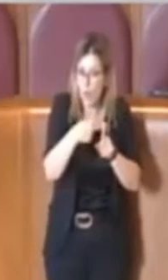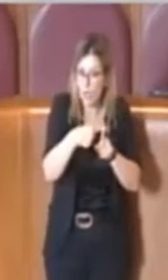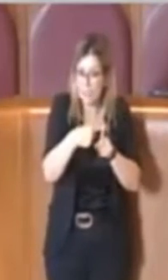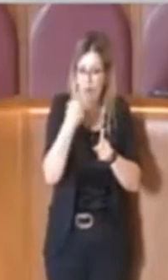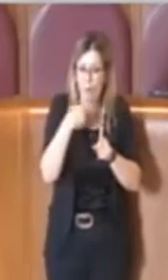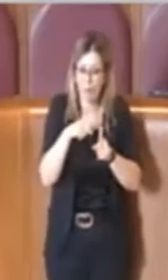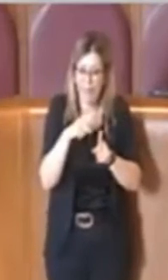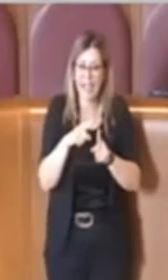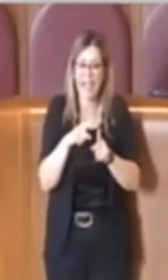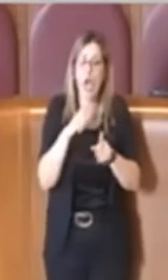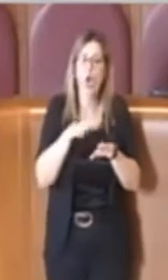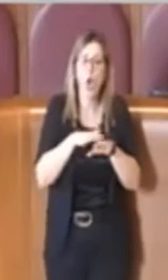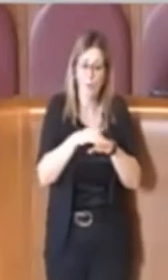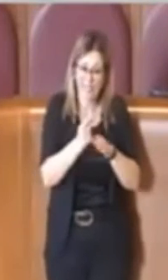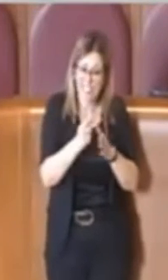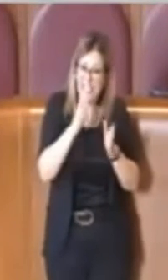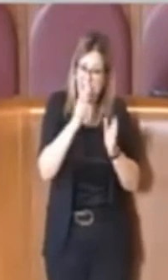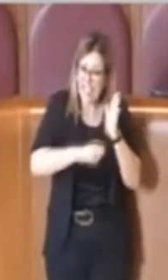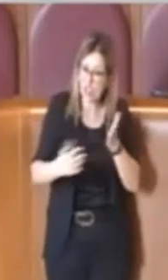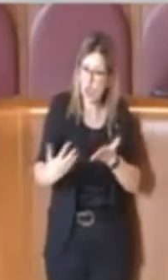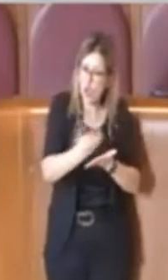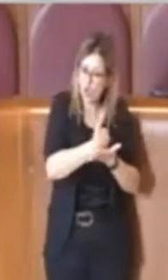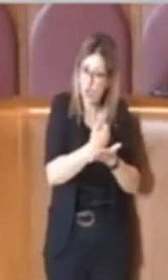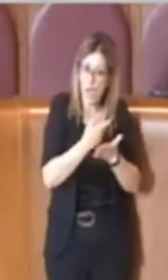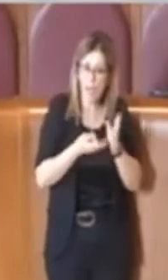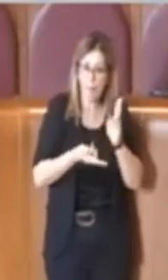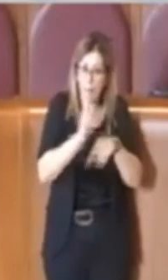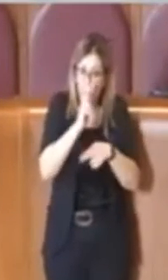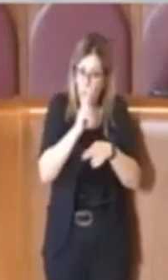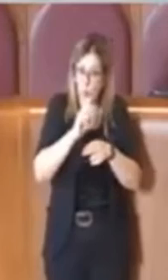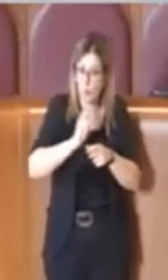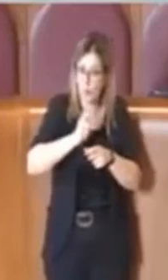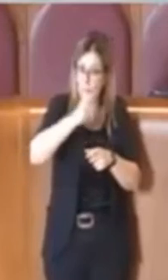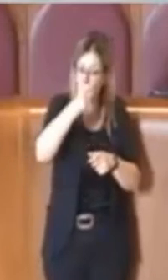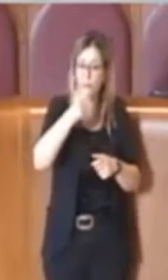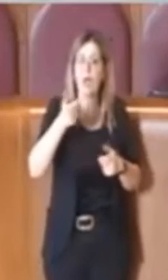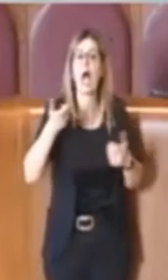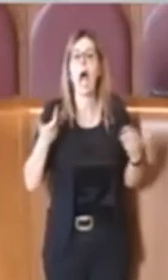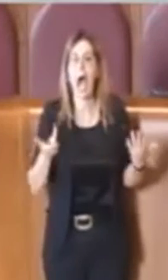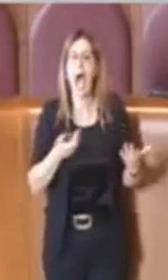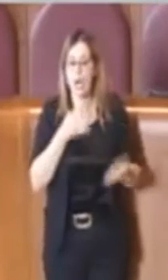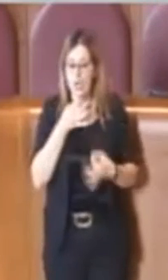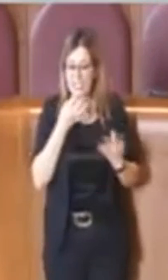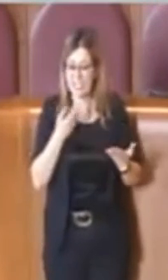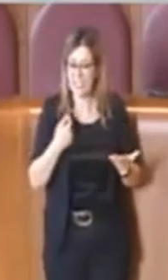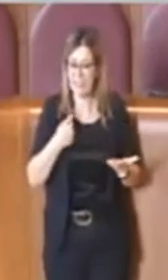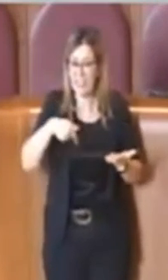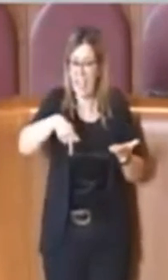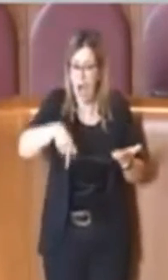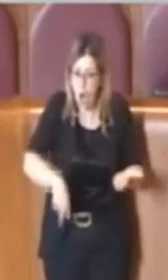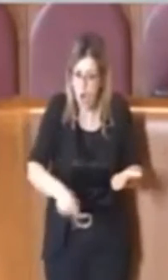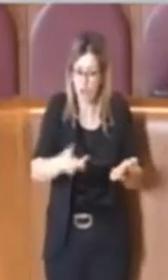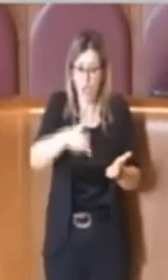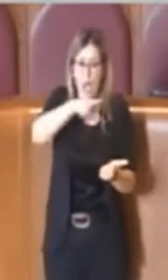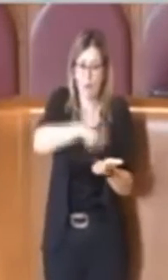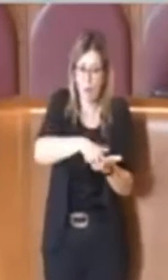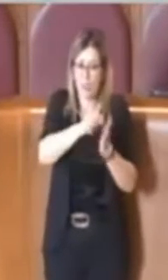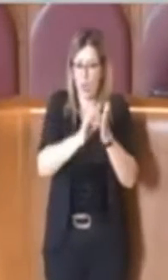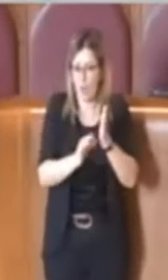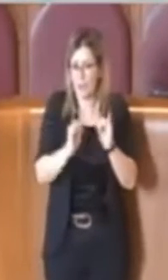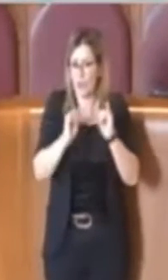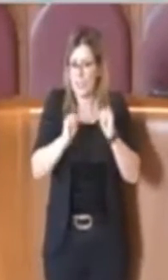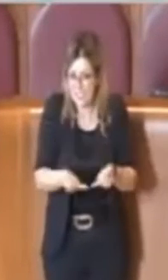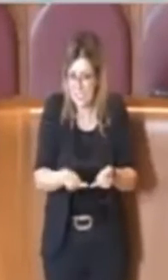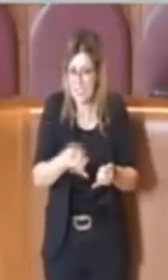ha un significato il fatto che noi stiamo qui, perché altrimenti, essendo che